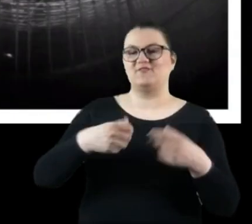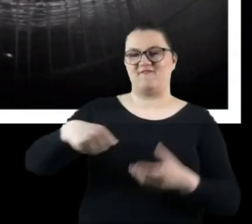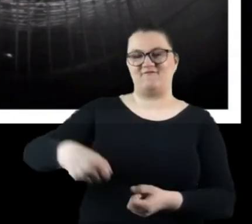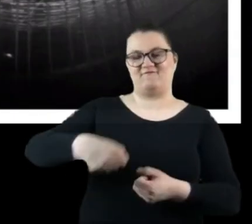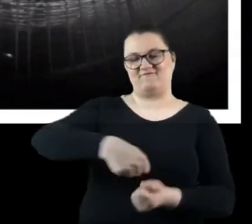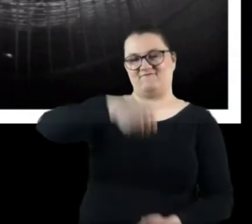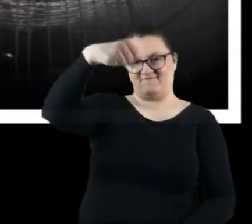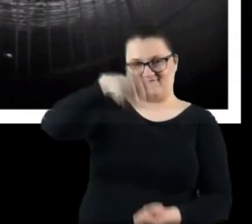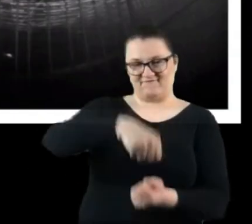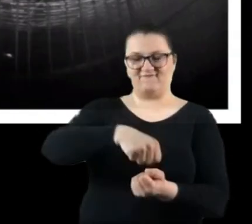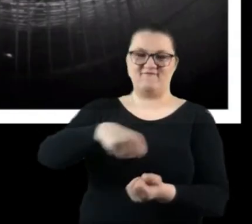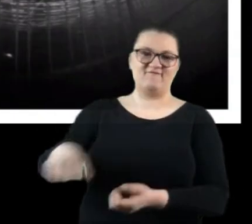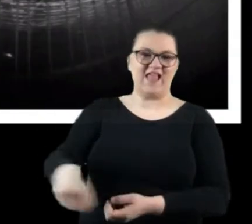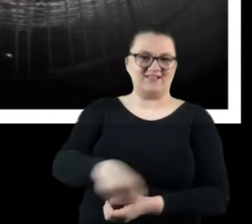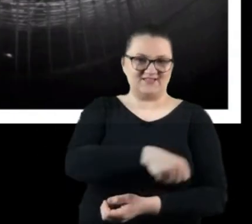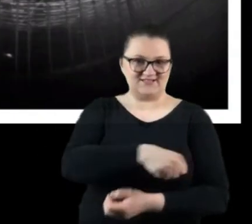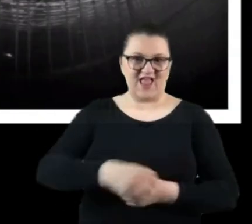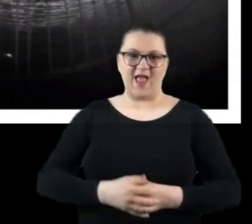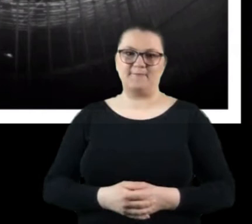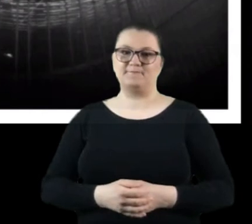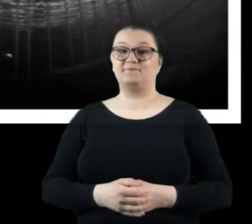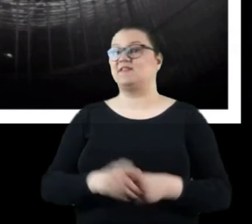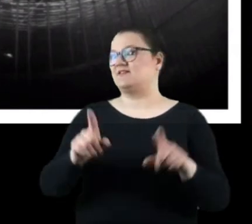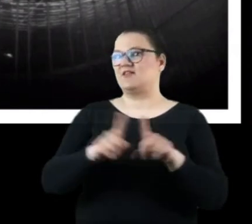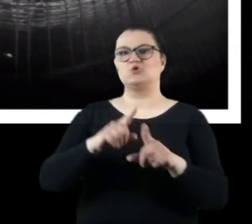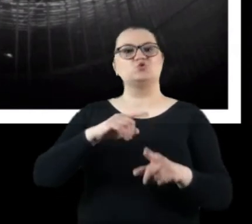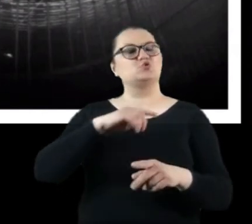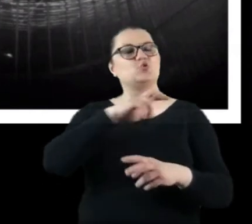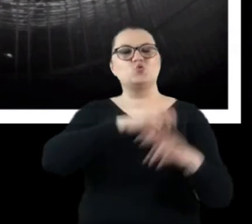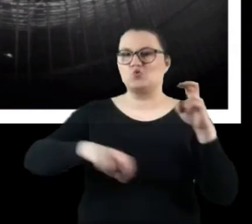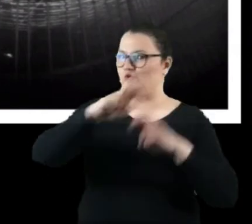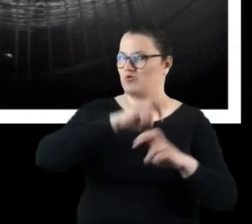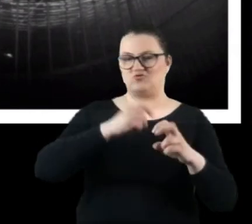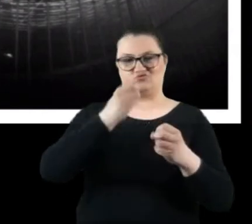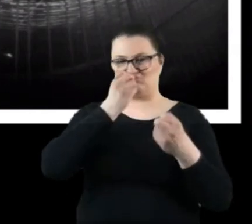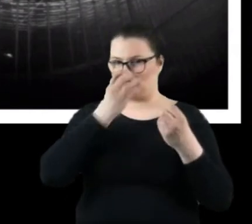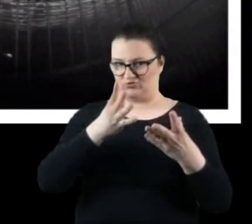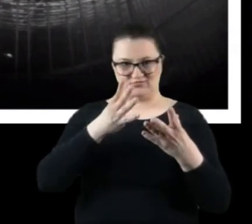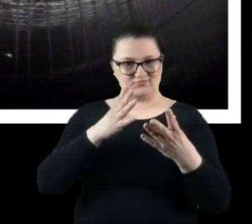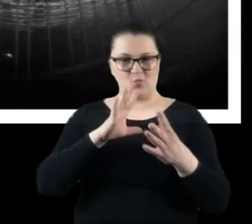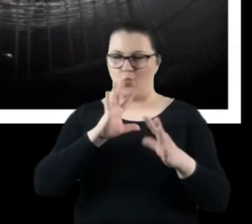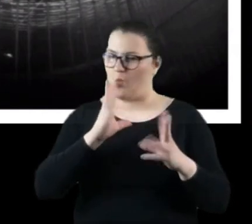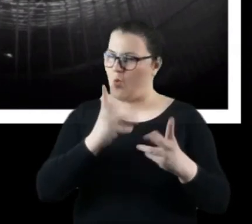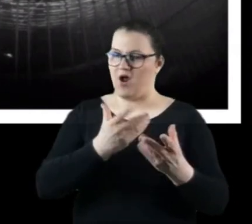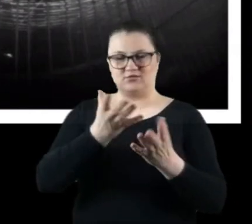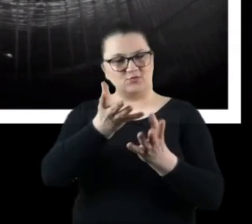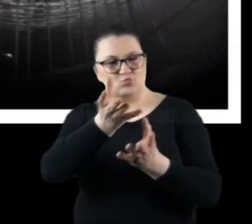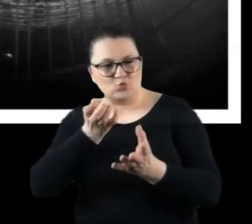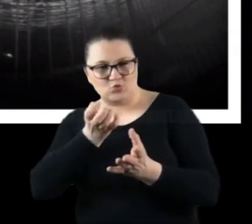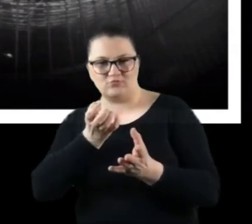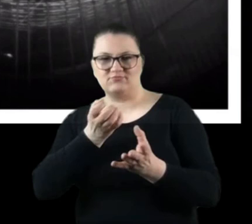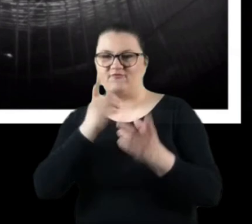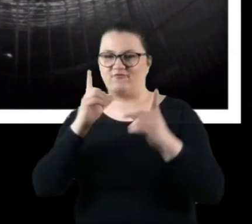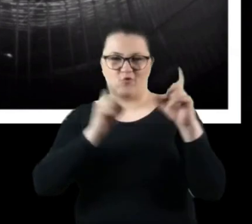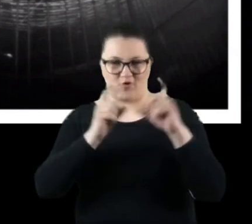Też ruch jest bardzo wdzięcznym obiektem do fotografowania przy